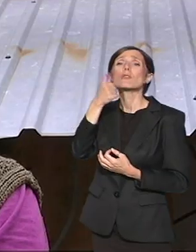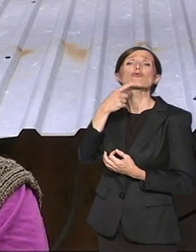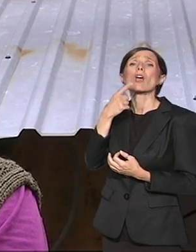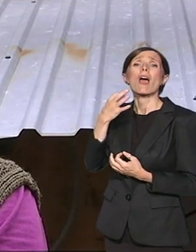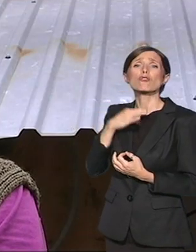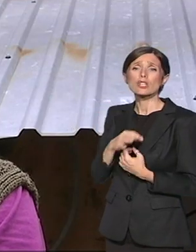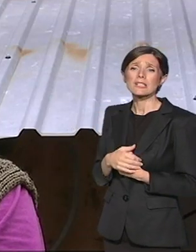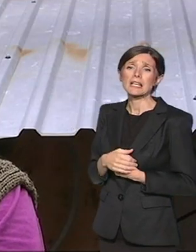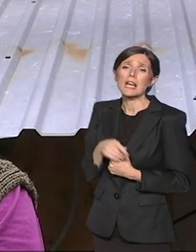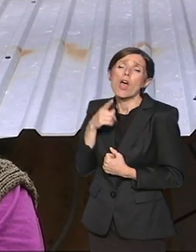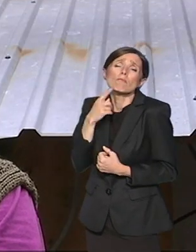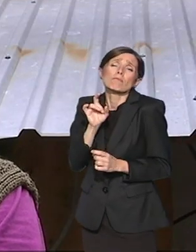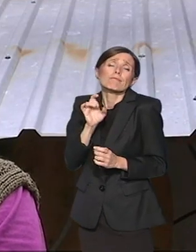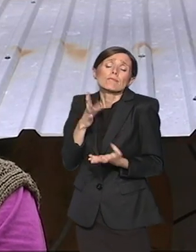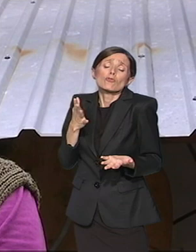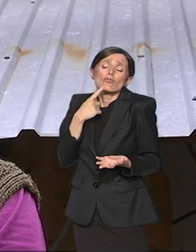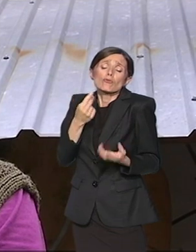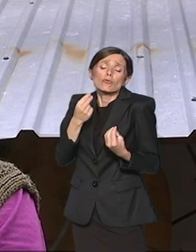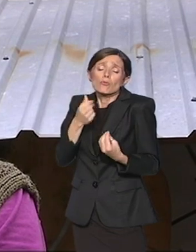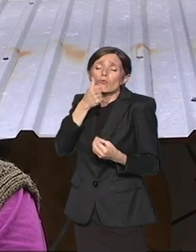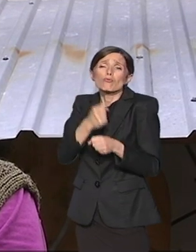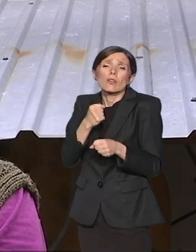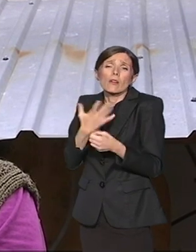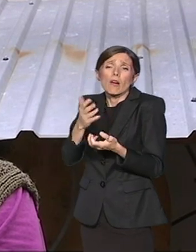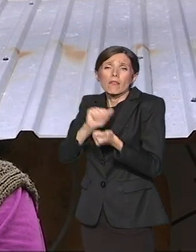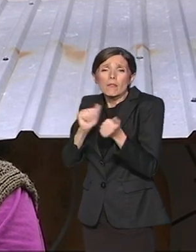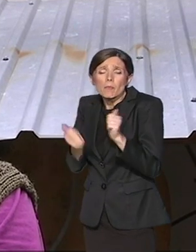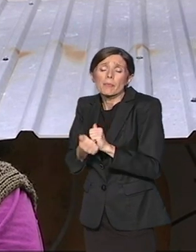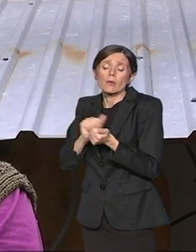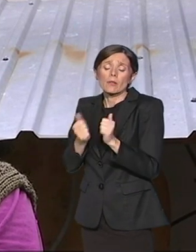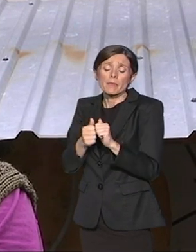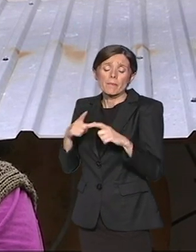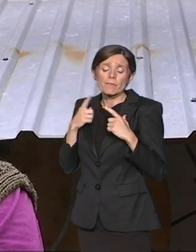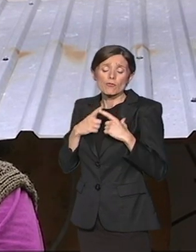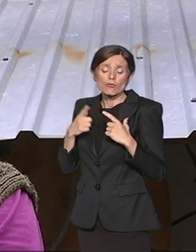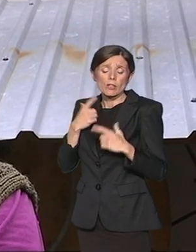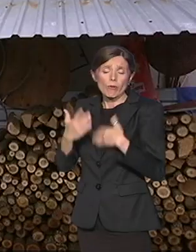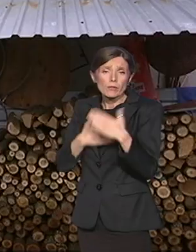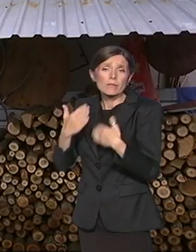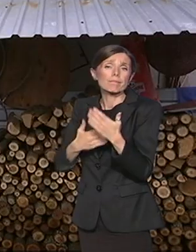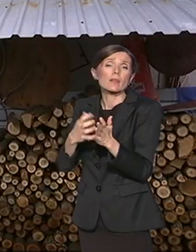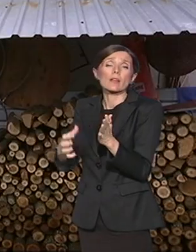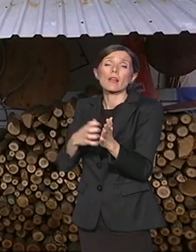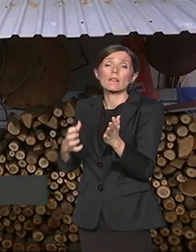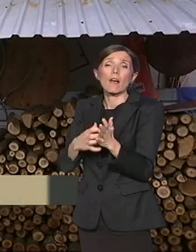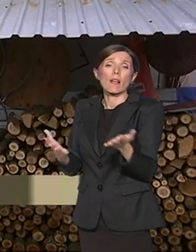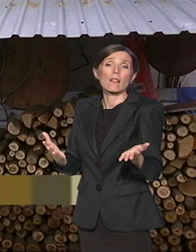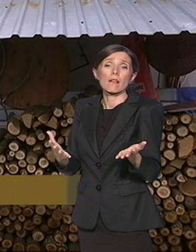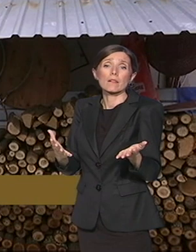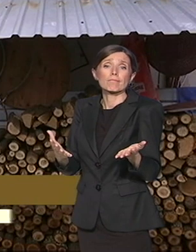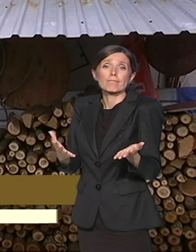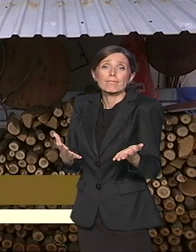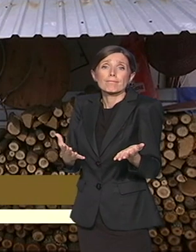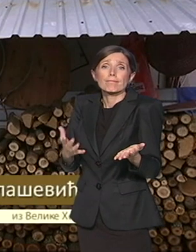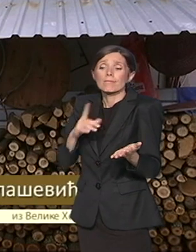I tako, šta da se radi mora se. Život ide napred. Ali tiša mi, to rana